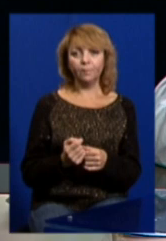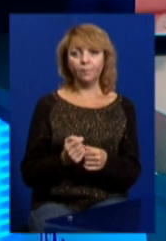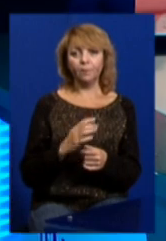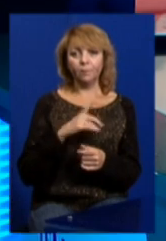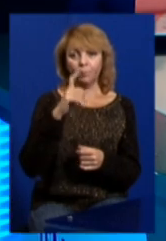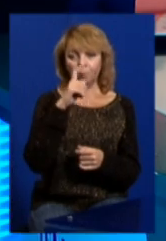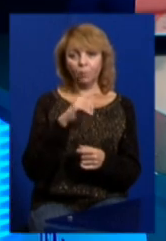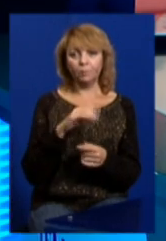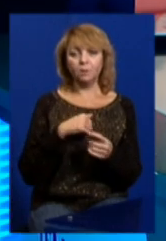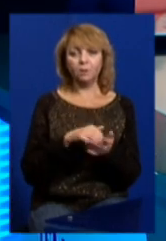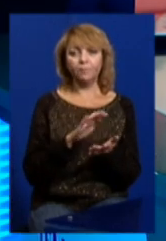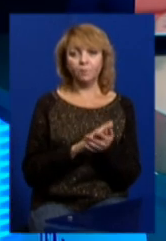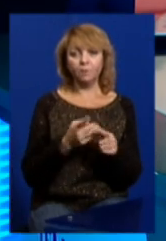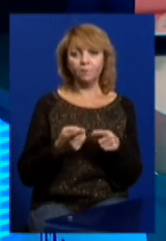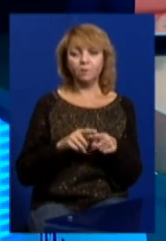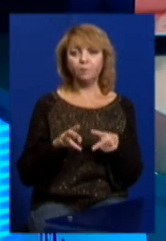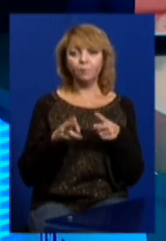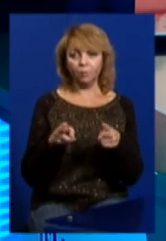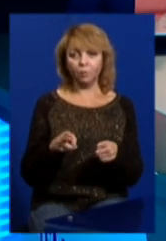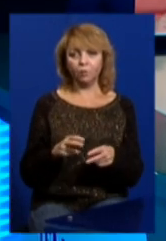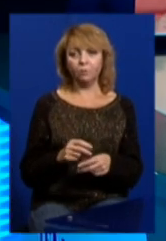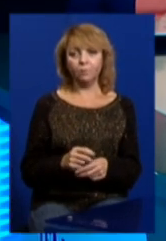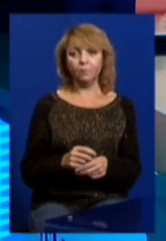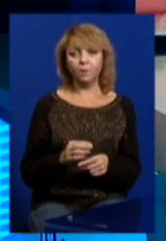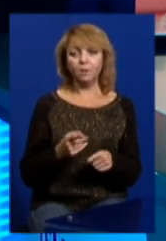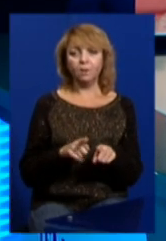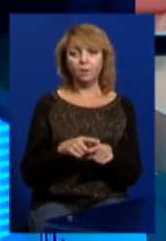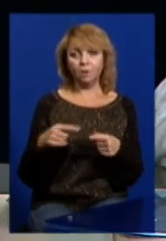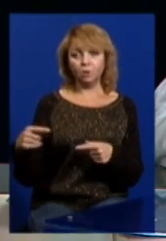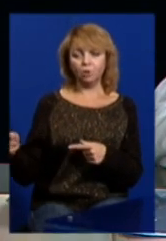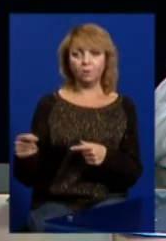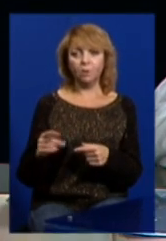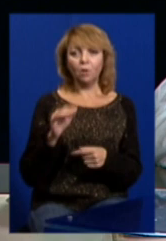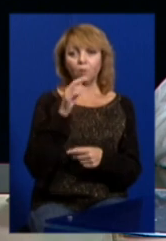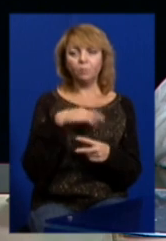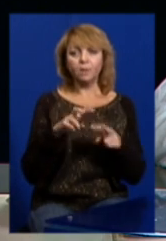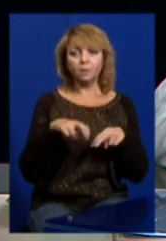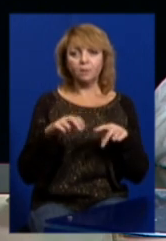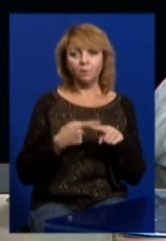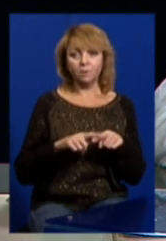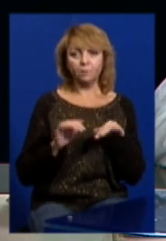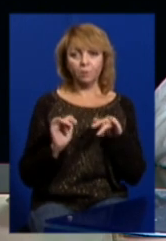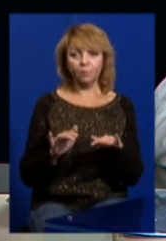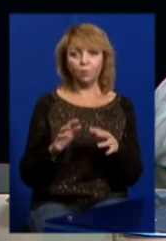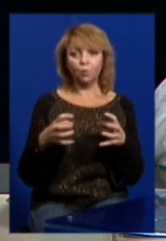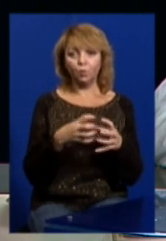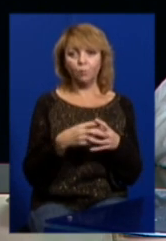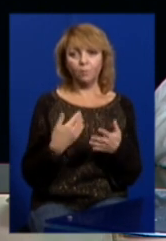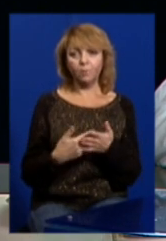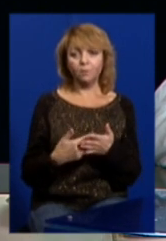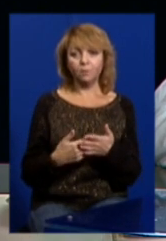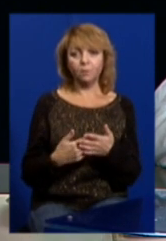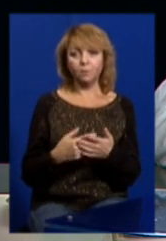погано зафіксували цей злочин, ну і таке інше. І коли ми розглянули справу, група десь